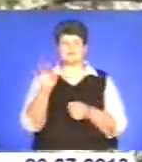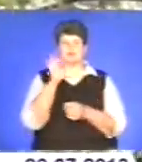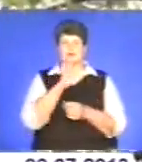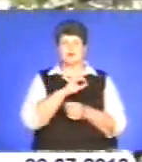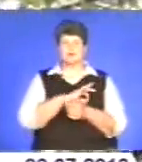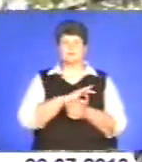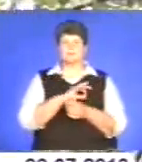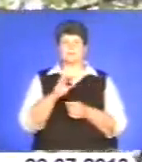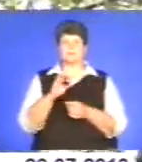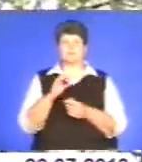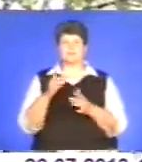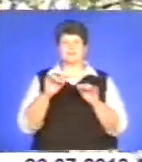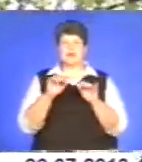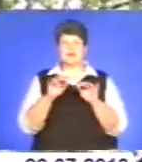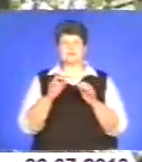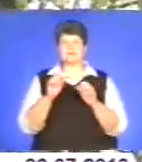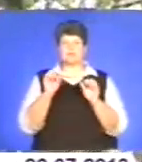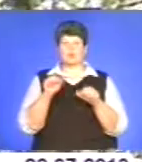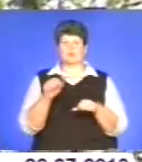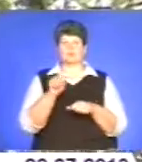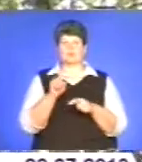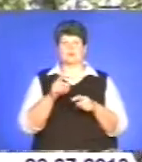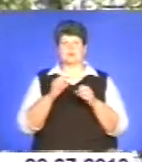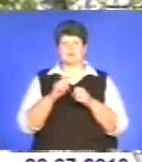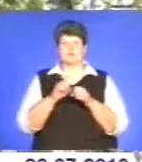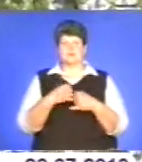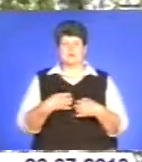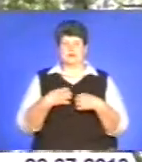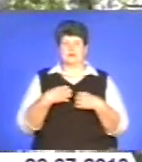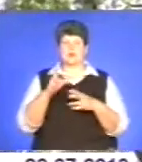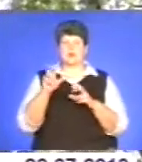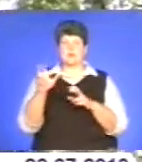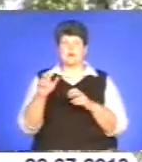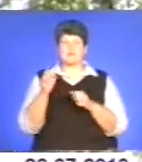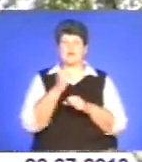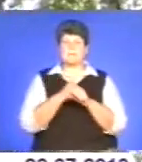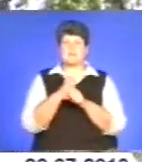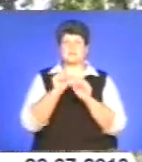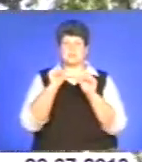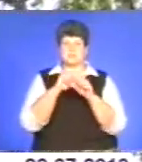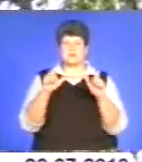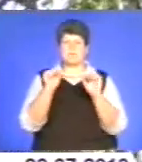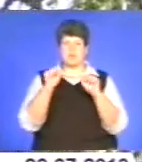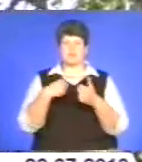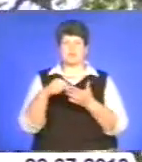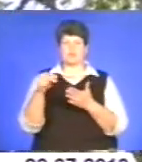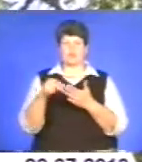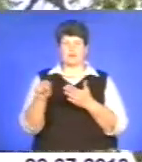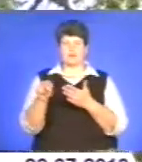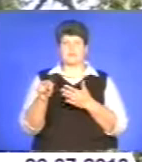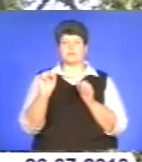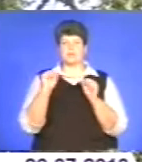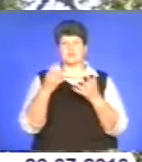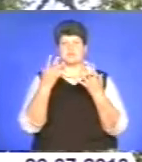репеленти, тобто засоби, які відлякують комах. Окрім аптечних препаратів, можна застосовувати натуральні засоби – листя